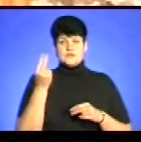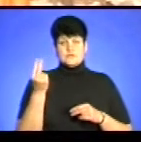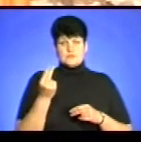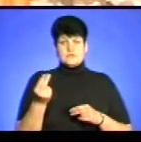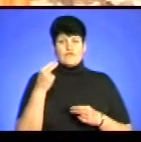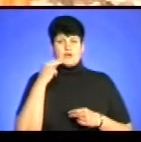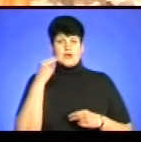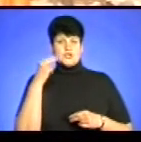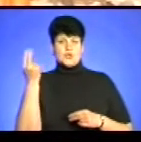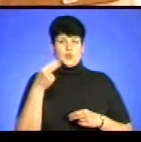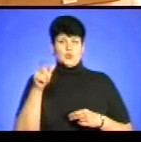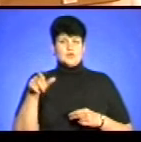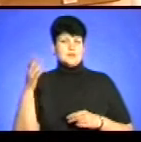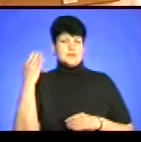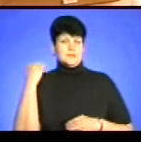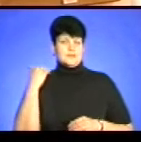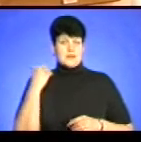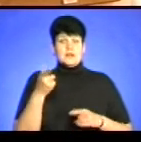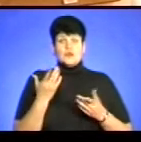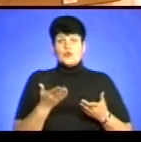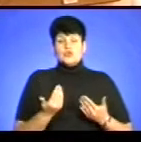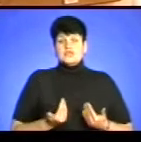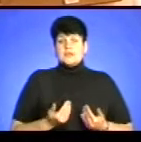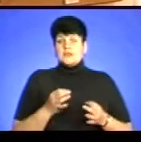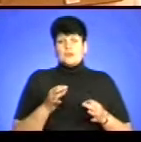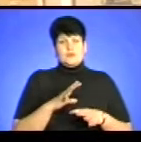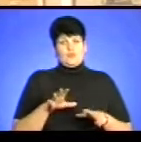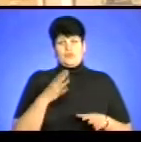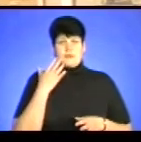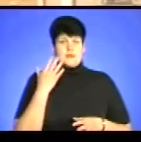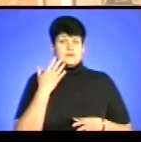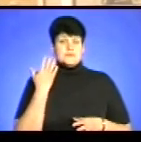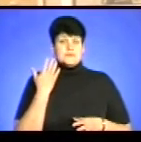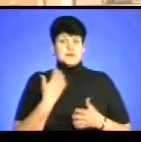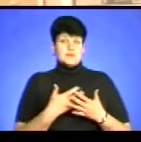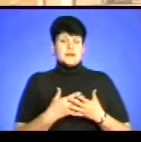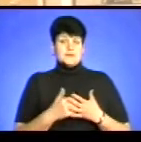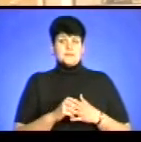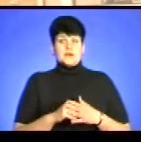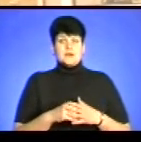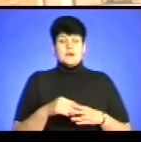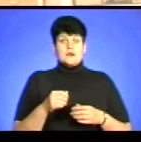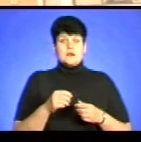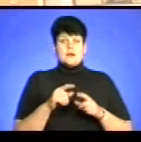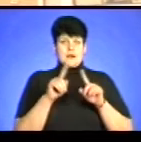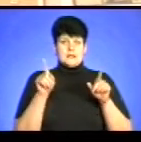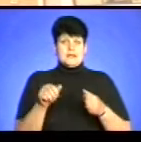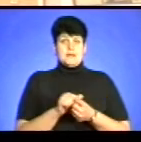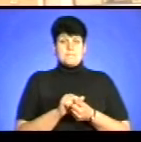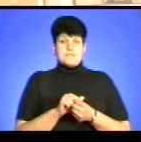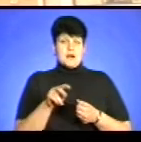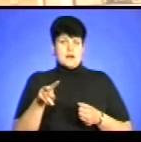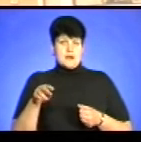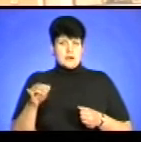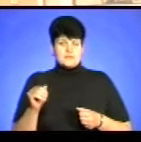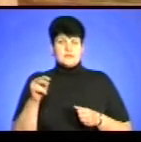найкращих художників того часу. Але його життя ніколи не було легким. Хоча, наприклад, картина «Пралі» у 1928